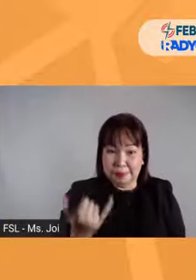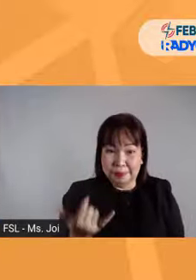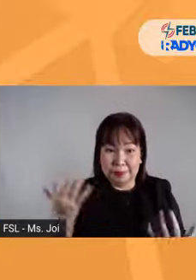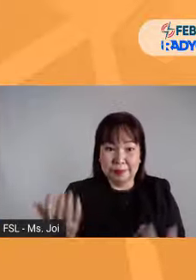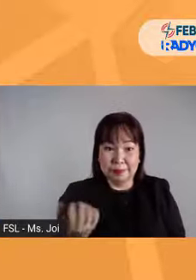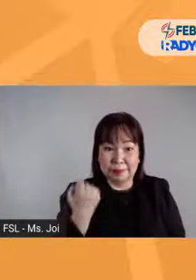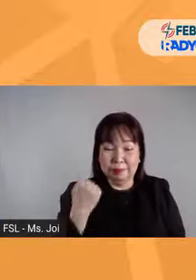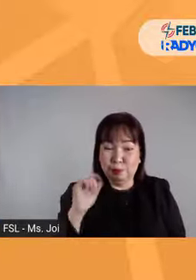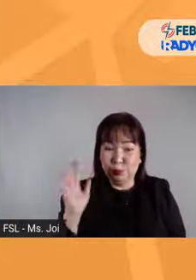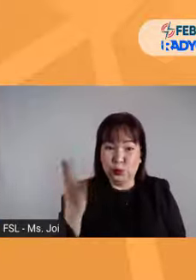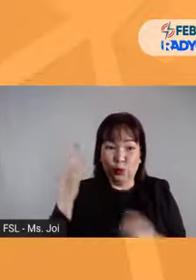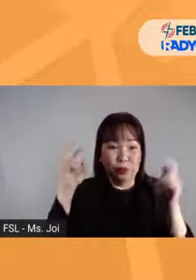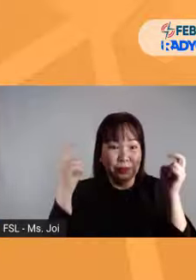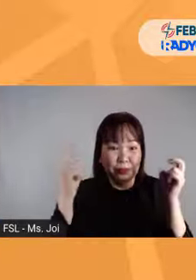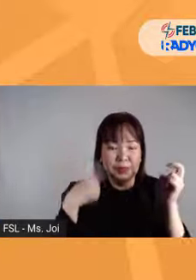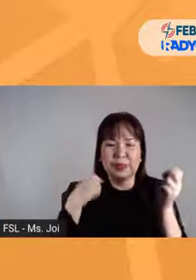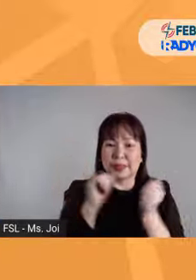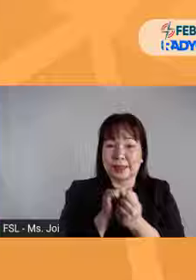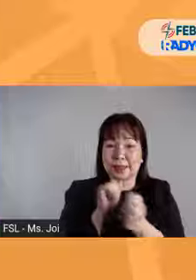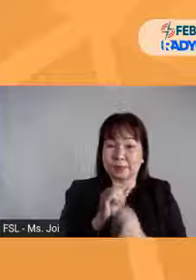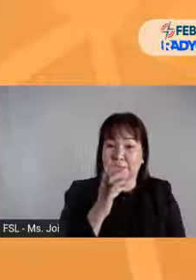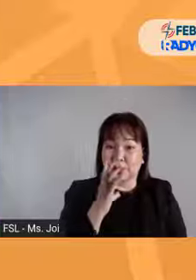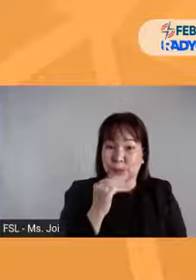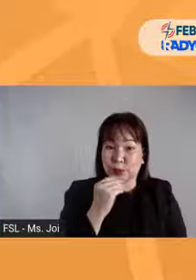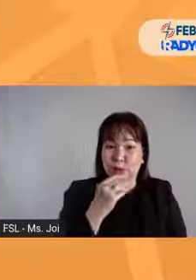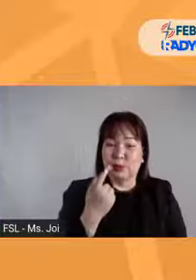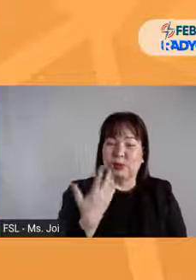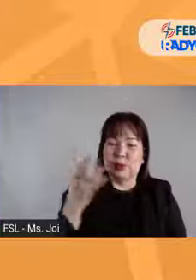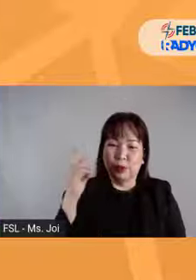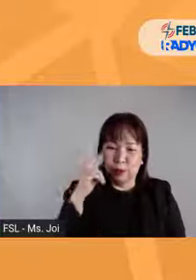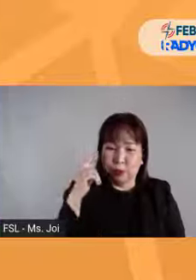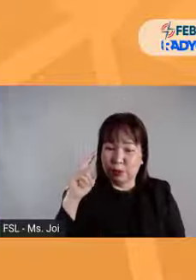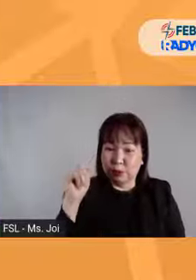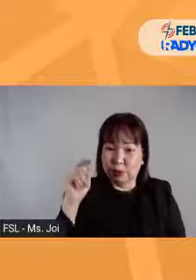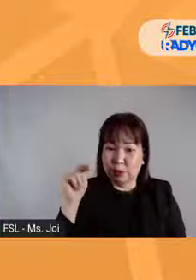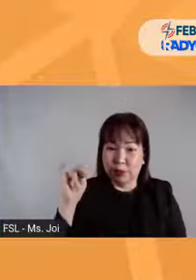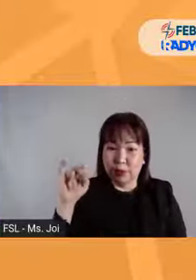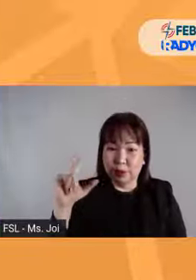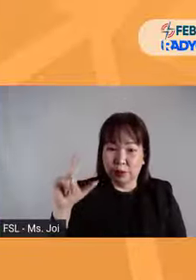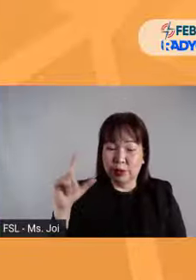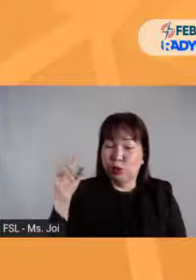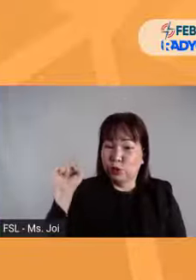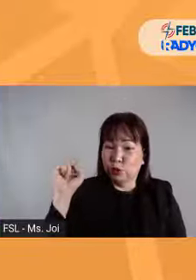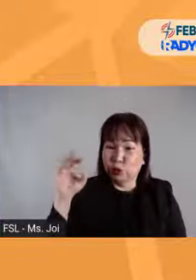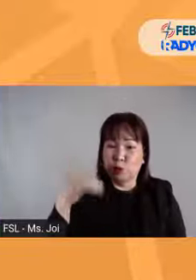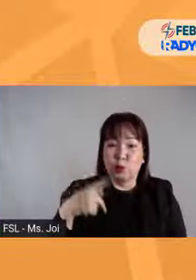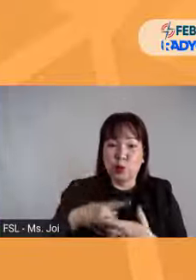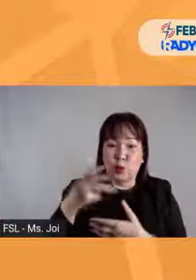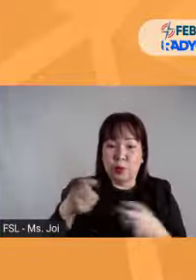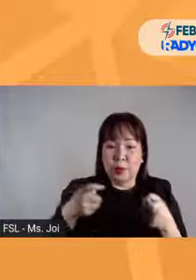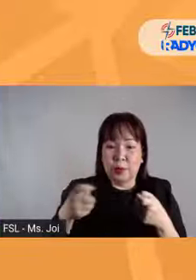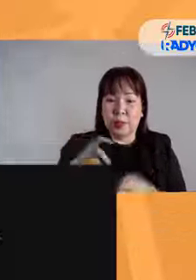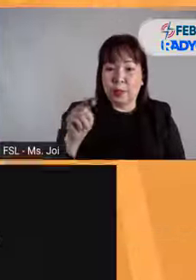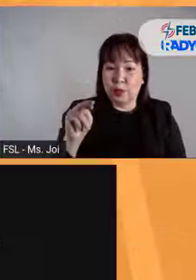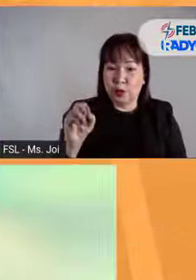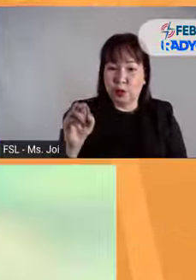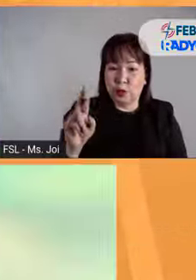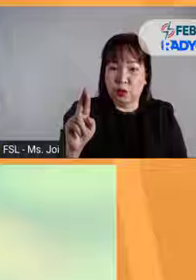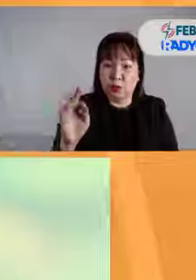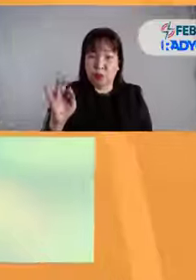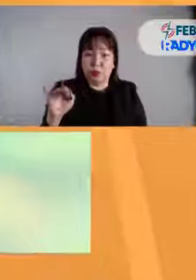ngayong umaga, makakasama natin si na Mr. Ramilo Soromon, ang program manager ng Norphil Foundation Incorporated,